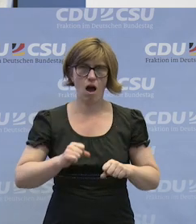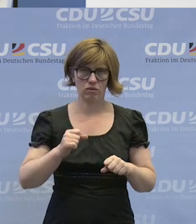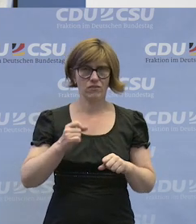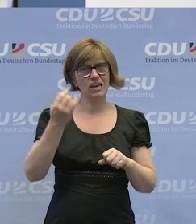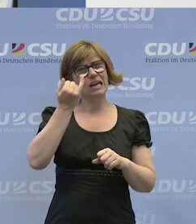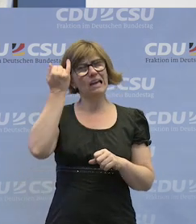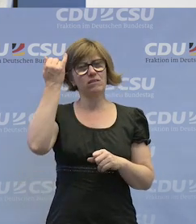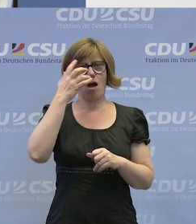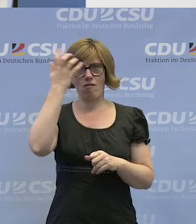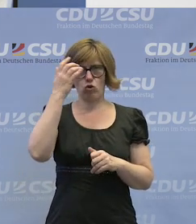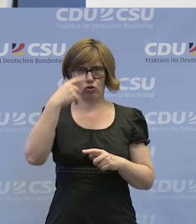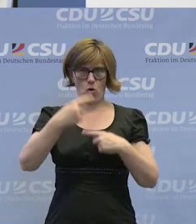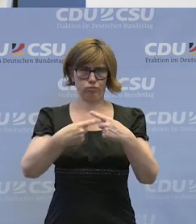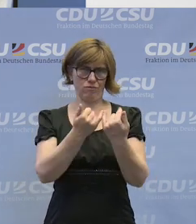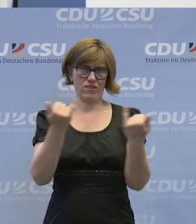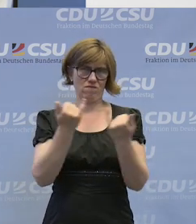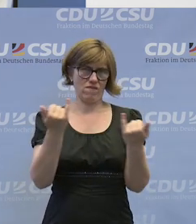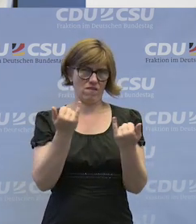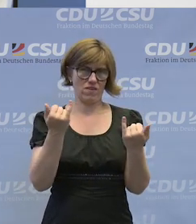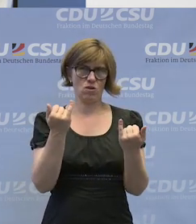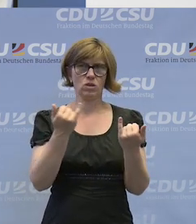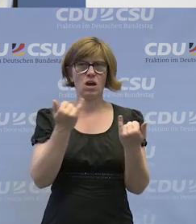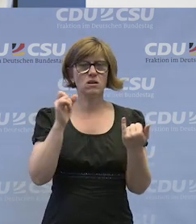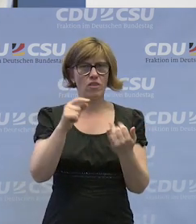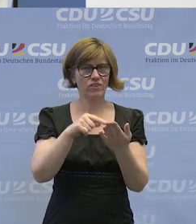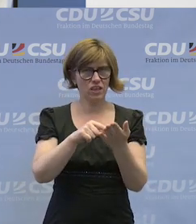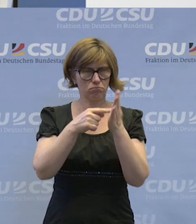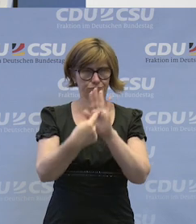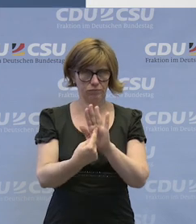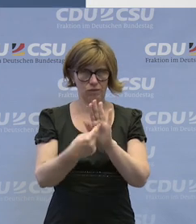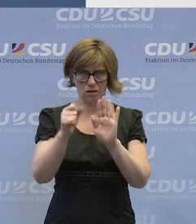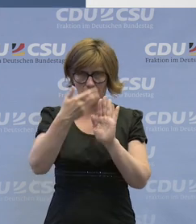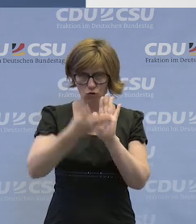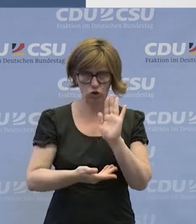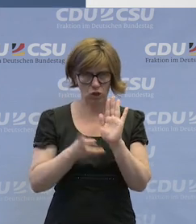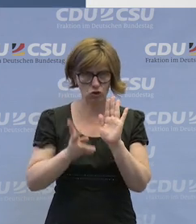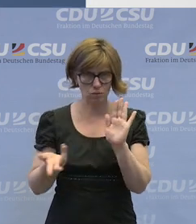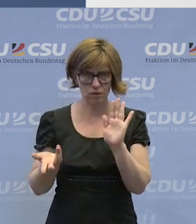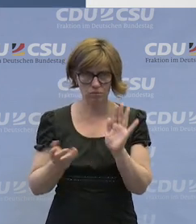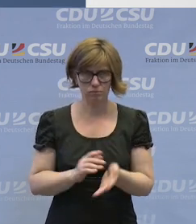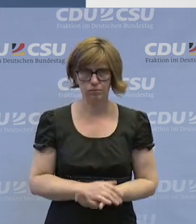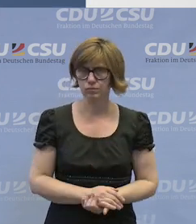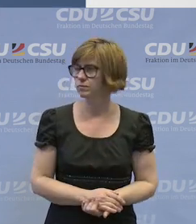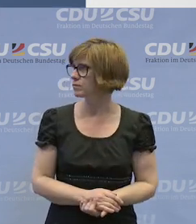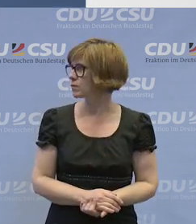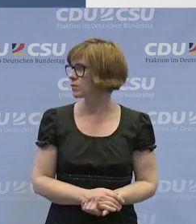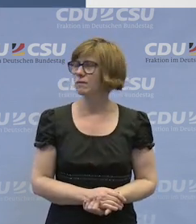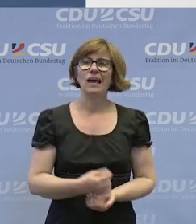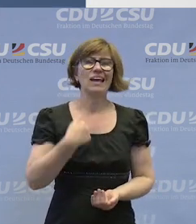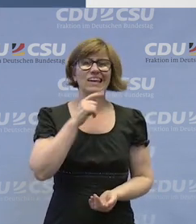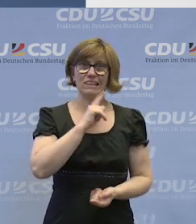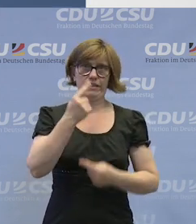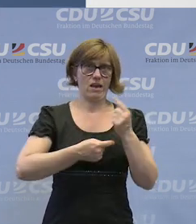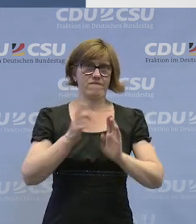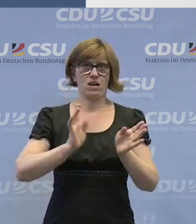Idealvorstellung schon entwickelt, wie das aussehen kann. Und die wollen Sie uns jetzt hier heute auch vorstellen, oder? Also ich habe das nicht